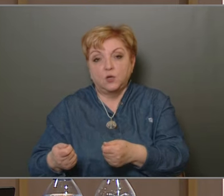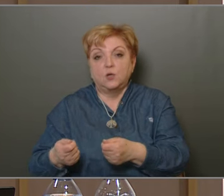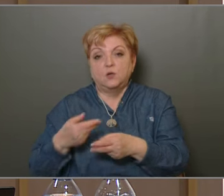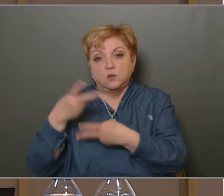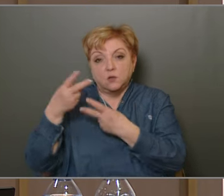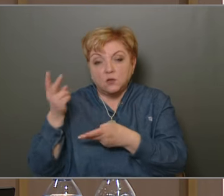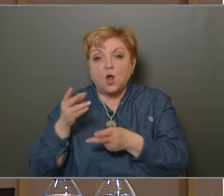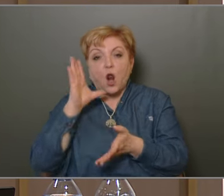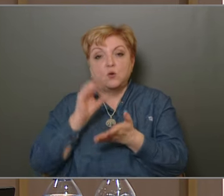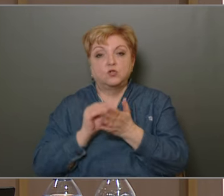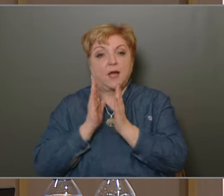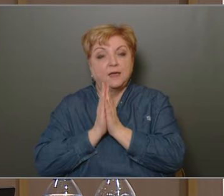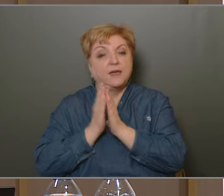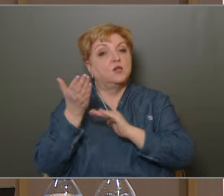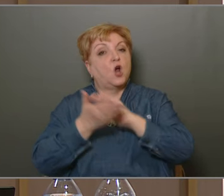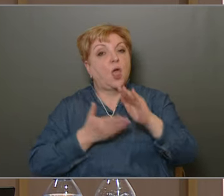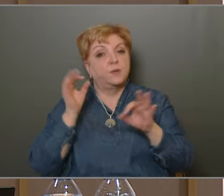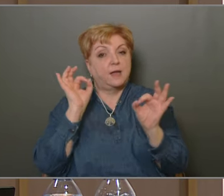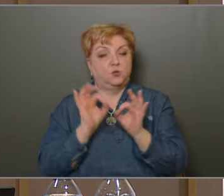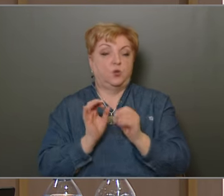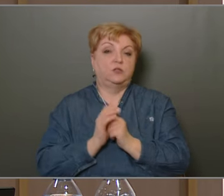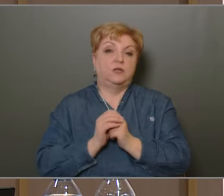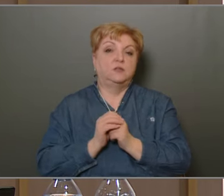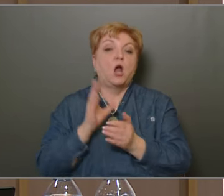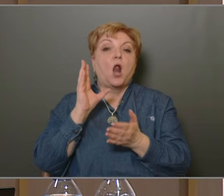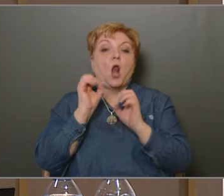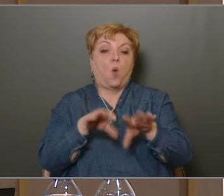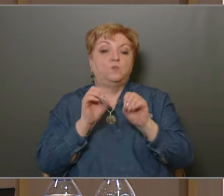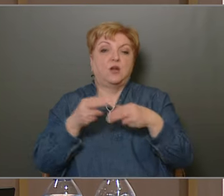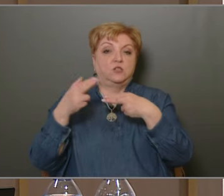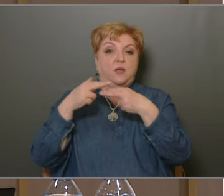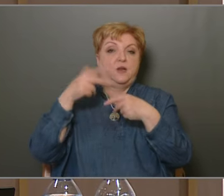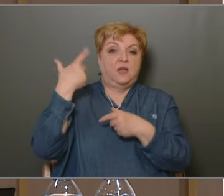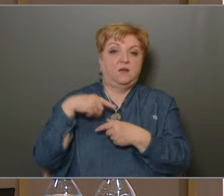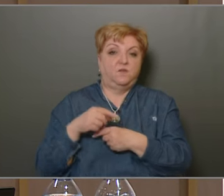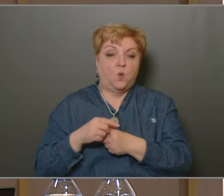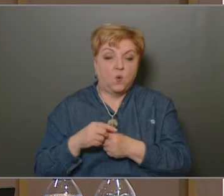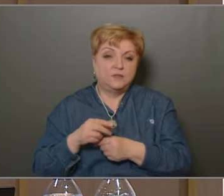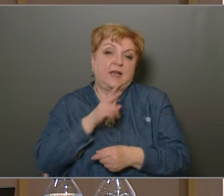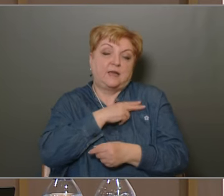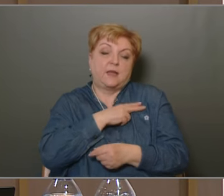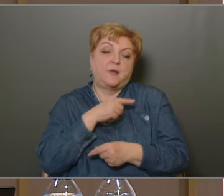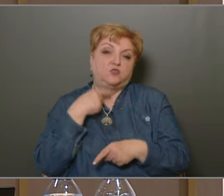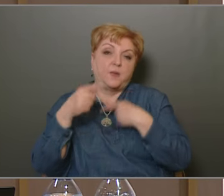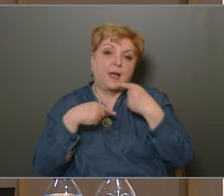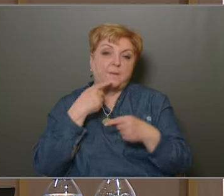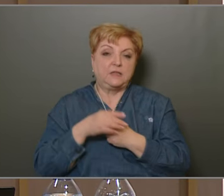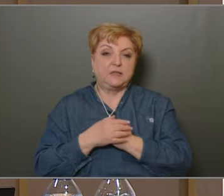lakossági kérés alapján valósultak meg ezek a kihelyezések. Ugye a lomtalanítás nem régen volt, aztán még érdemes megjelvíteni,